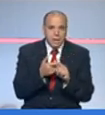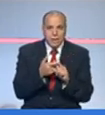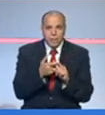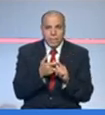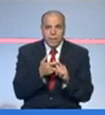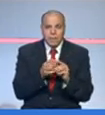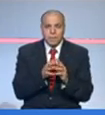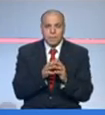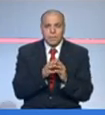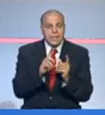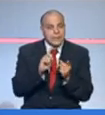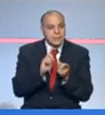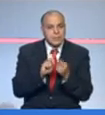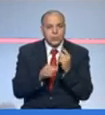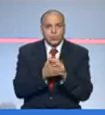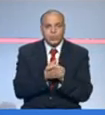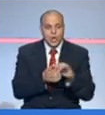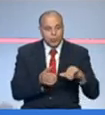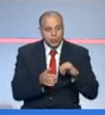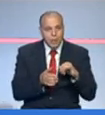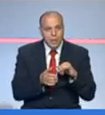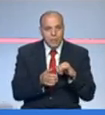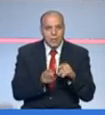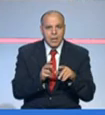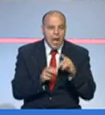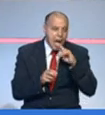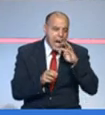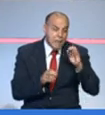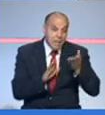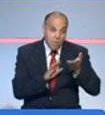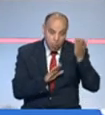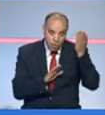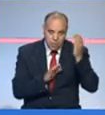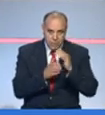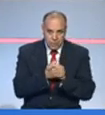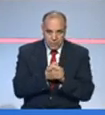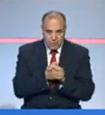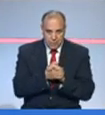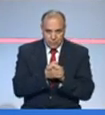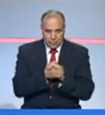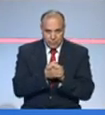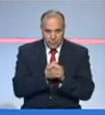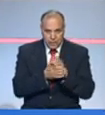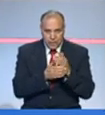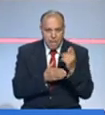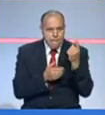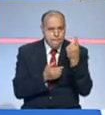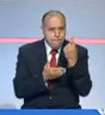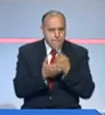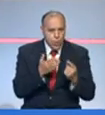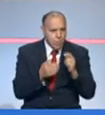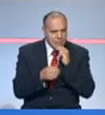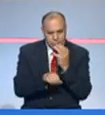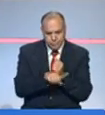أساسا مخصص للشريحة اللي عمرها أكثر من الأربعين اللي فيها أبو بري مليون ما زالوا